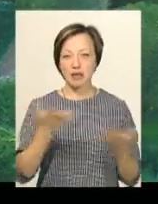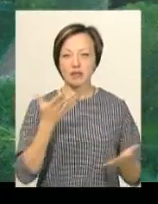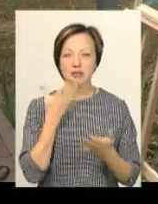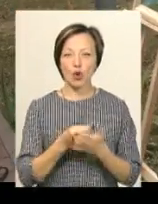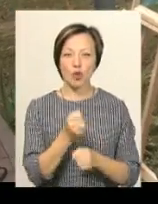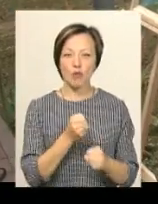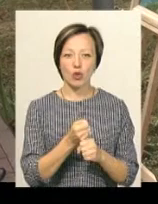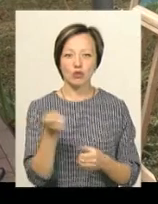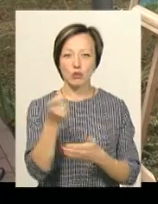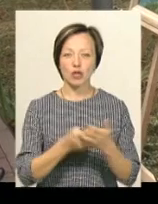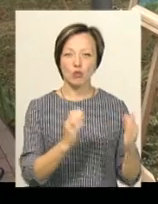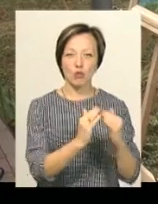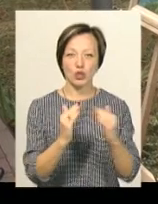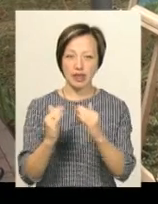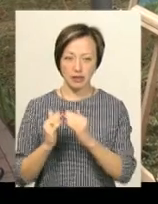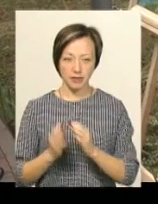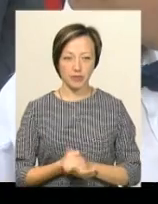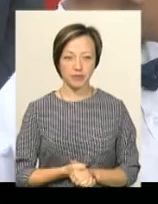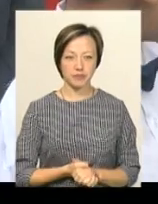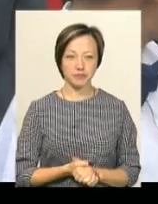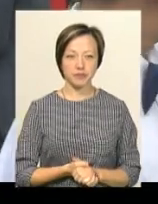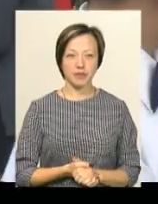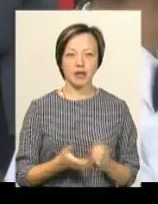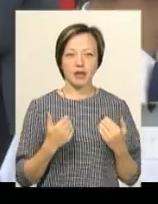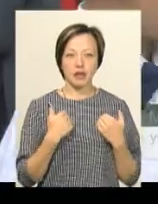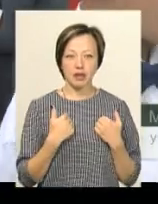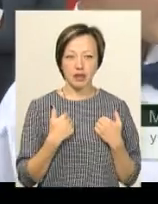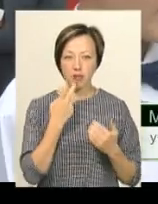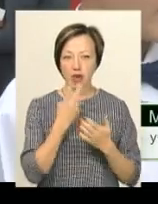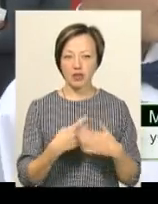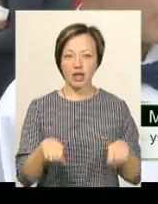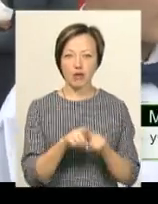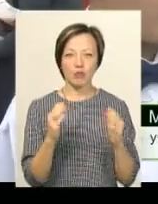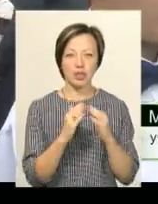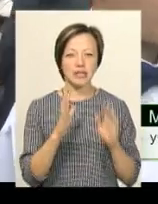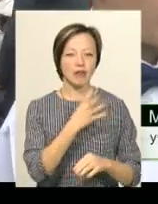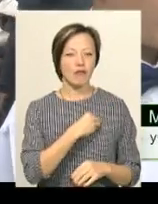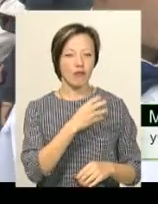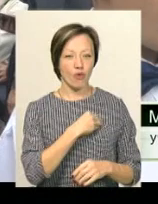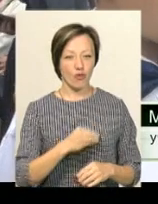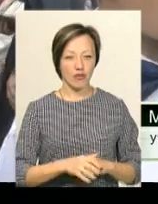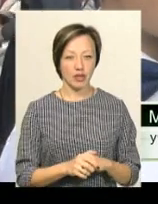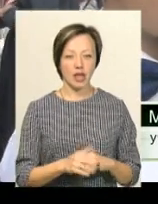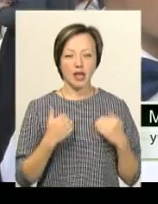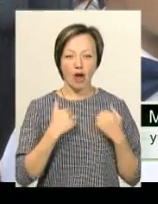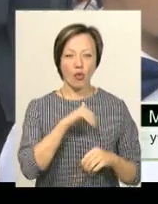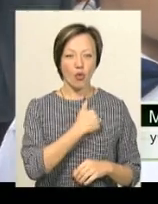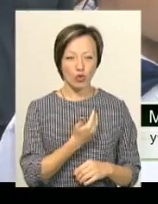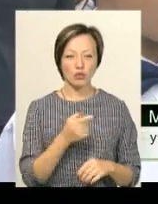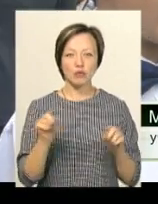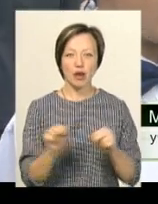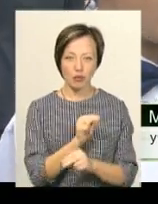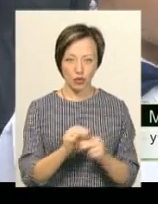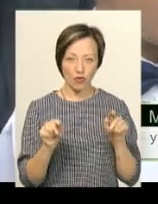роботи з зображенням будинків резиденції Потоцьких. Я бачив такі будинки тільки в Львові. Я хочу, щоб їх